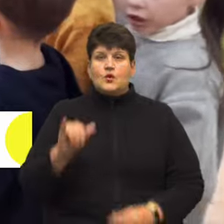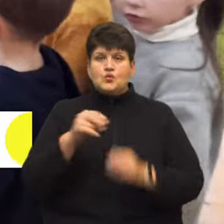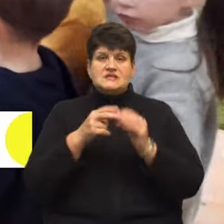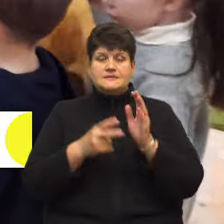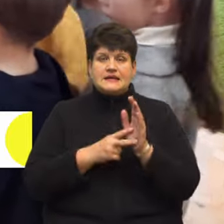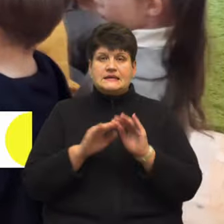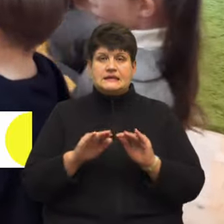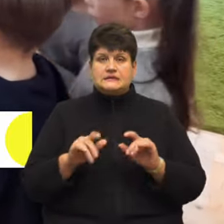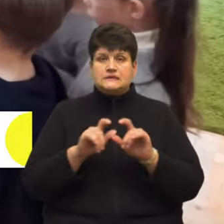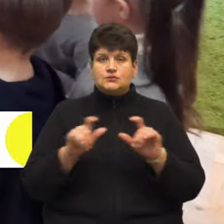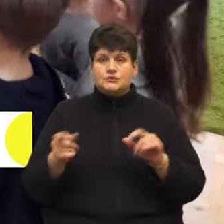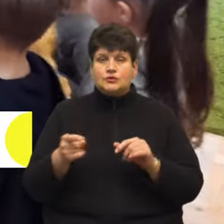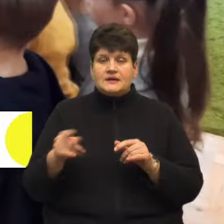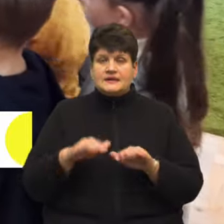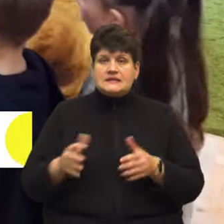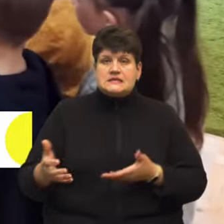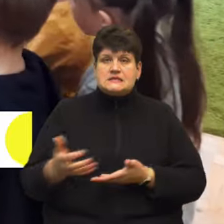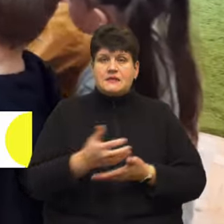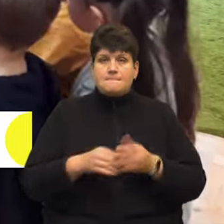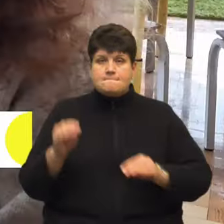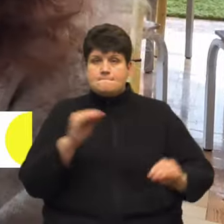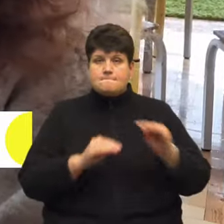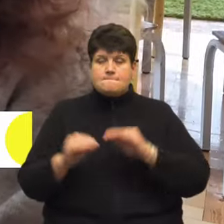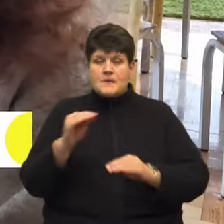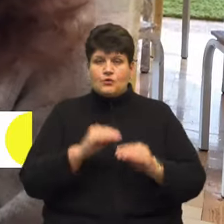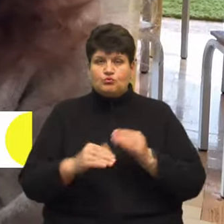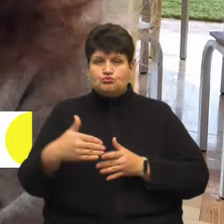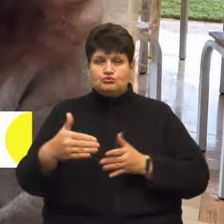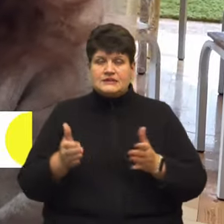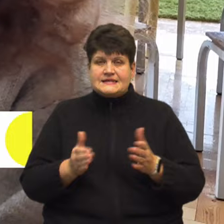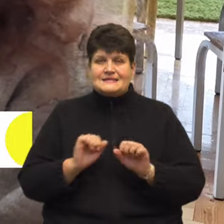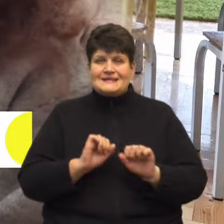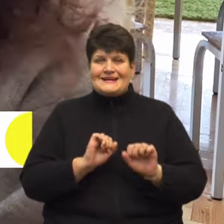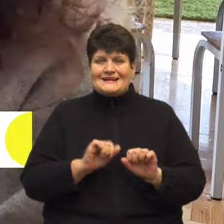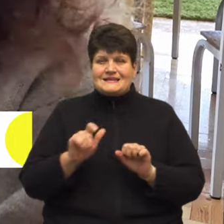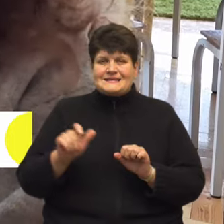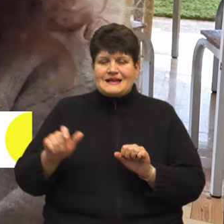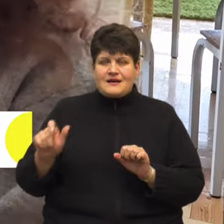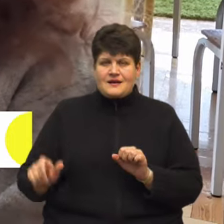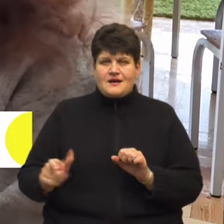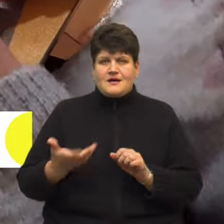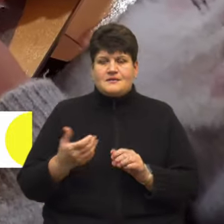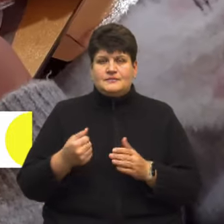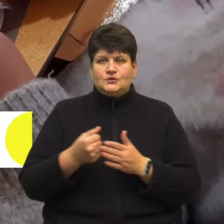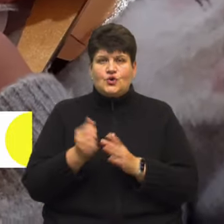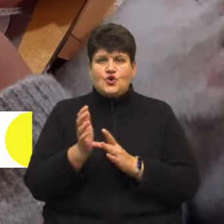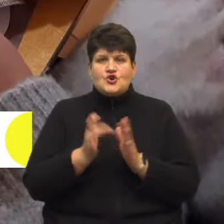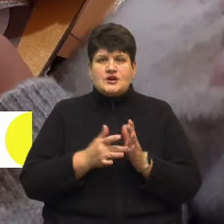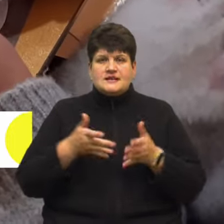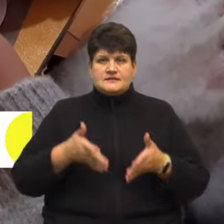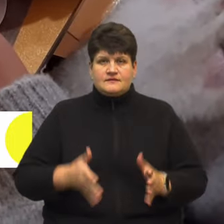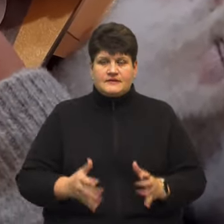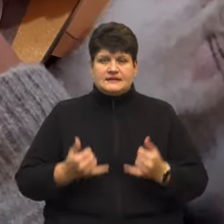дитсадку Тернополя діти збирають пакунки захисникам до Різдва. Юлія Салагорник – донька військовослужбовця. Для ля